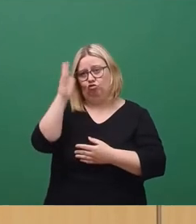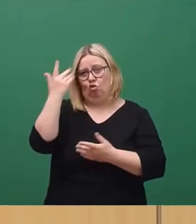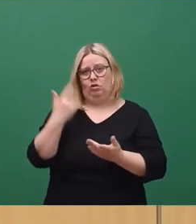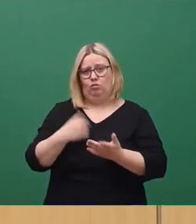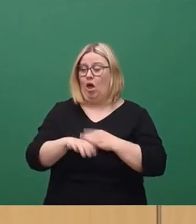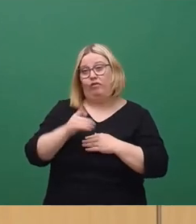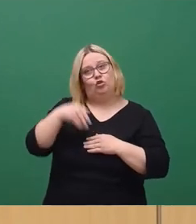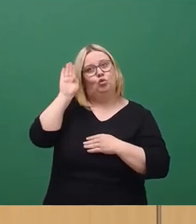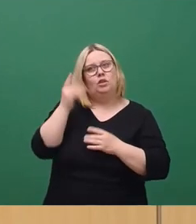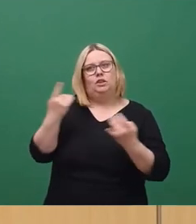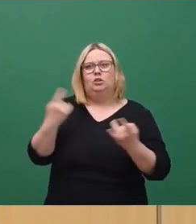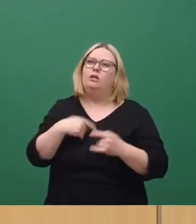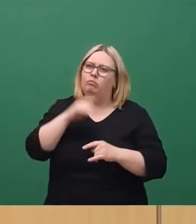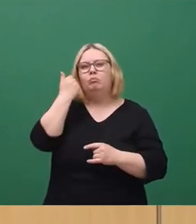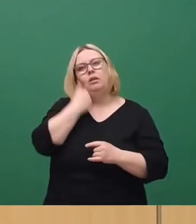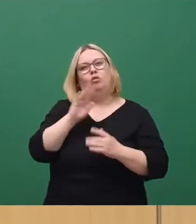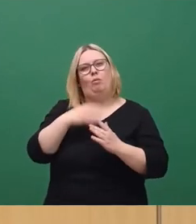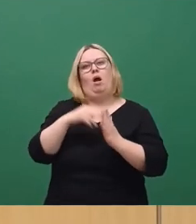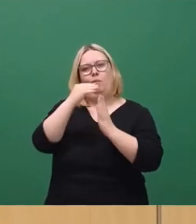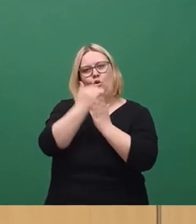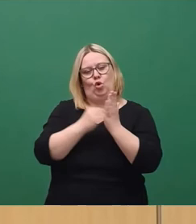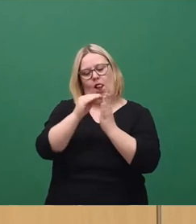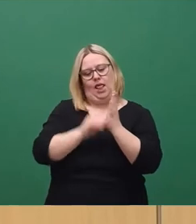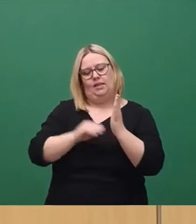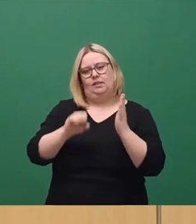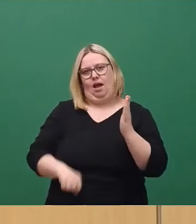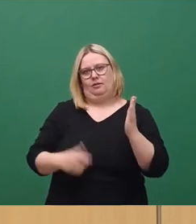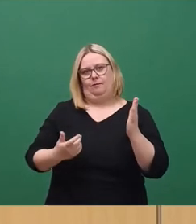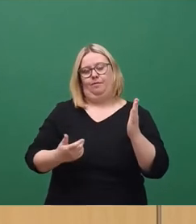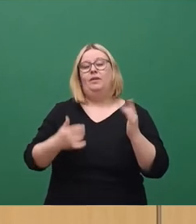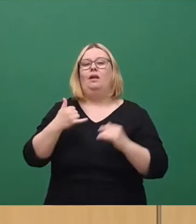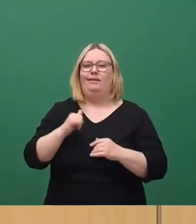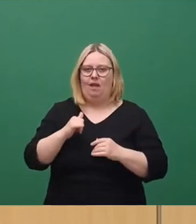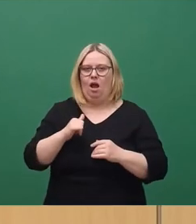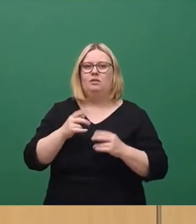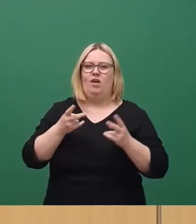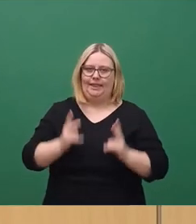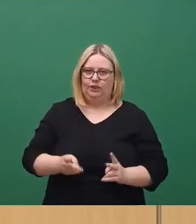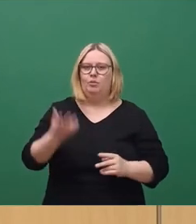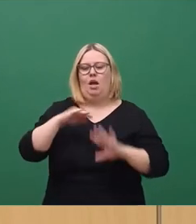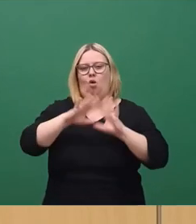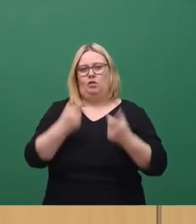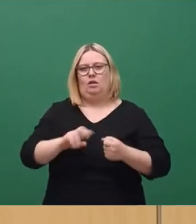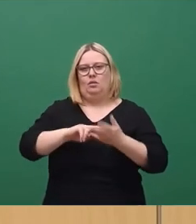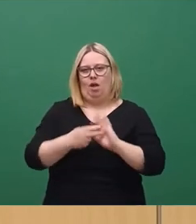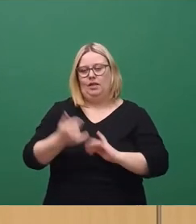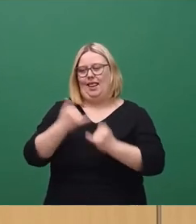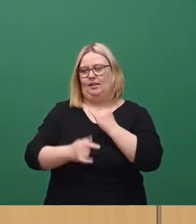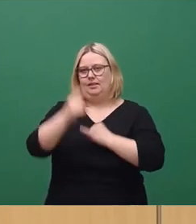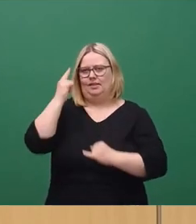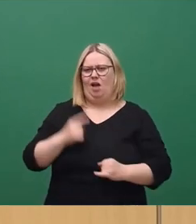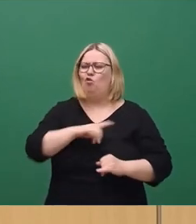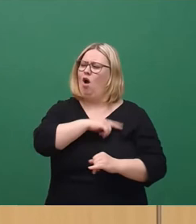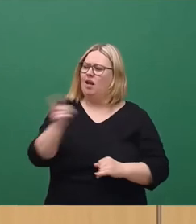zugehört, dann empfehle ich Ihnen, die schriftliche Antwort noch mal nachzulesen. Ja, es war richtig bei der Haushaltsplanung im vergangenen Jahr, wo wir alle nicht